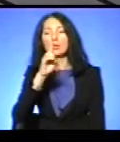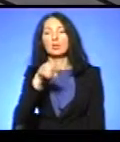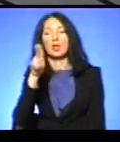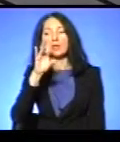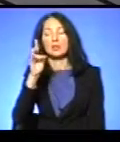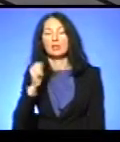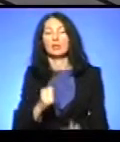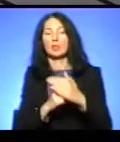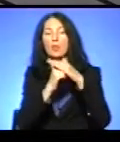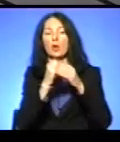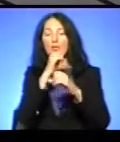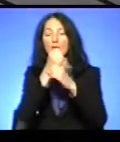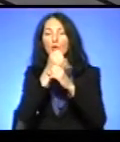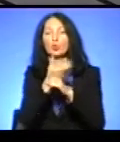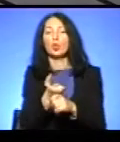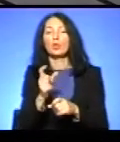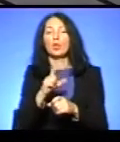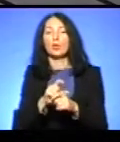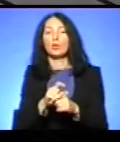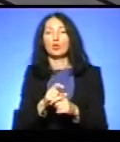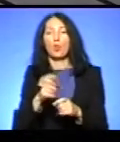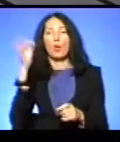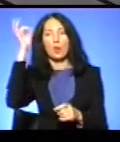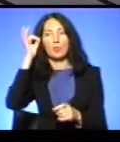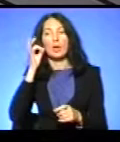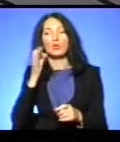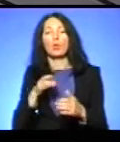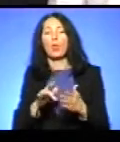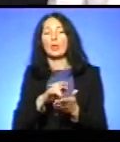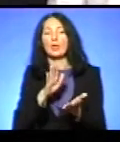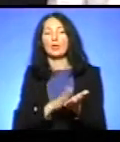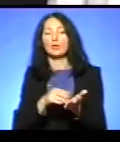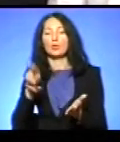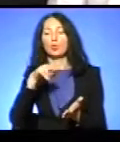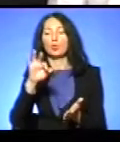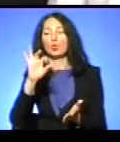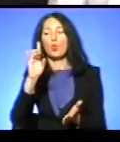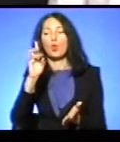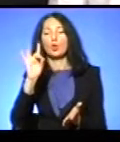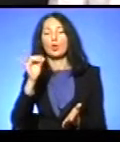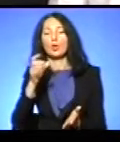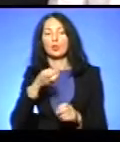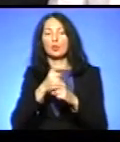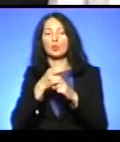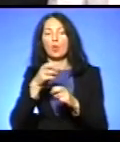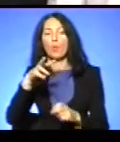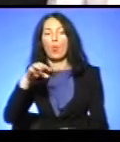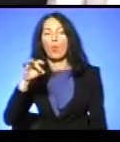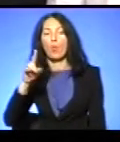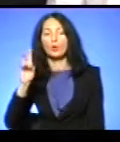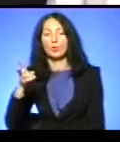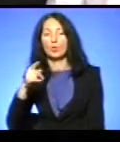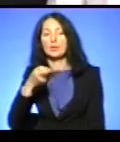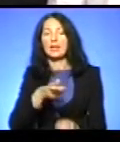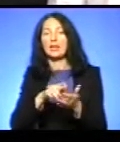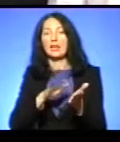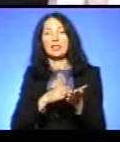лабораторії найбільшого німецького реєстру донорів кісткового мозку. Їхній реєстр функціонує давно, і вони мають в